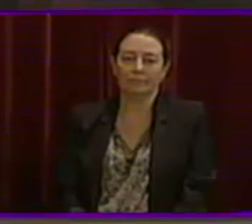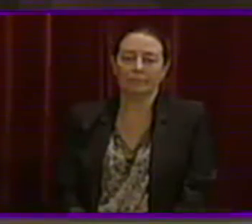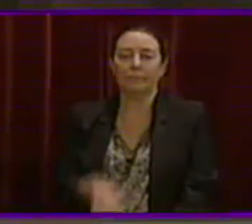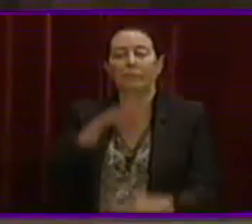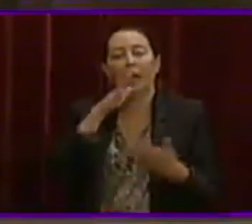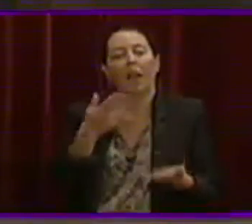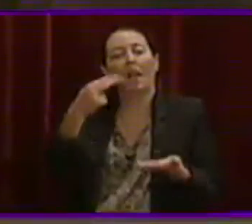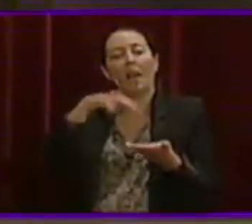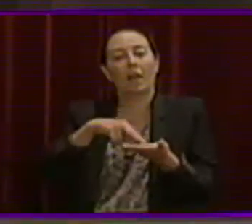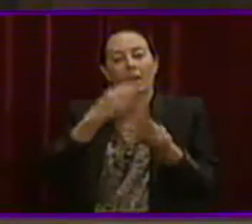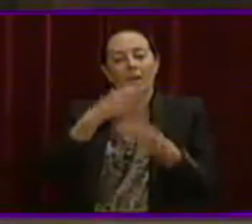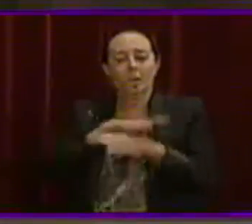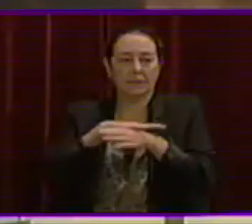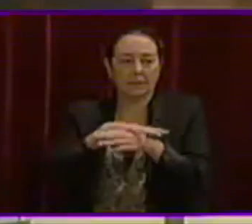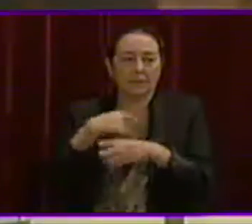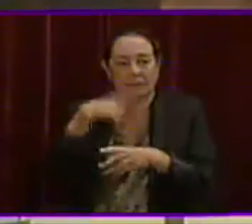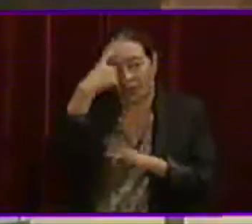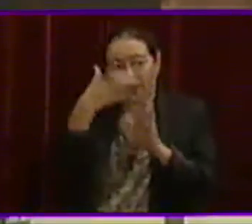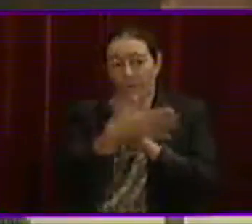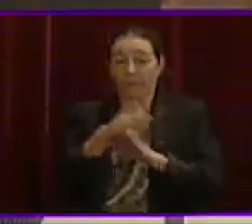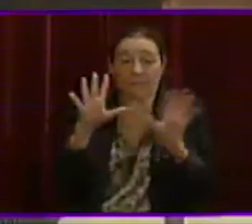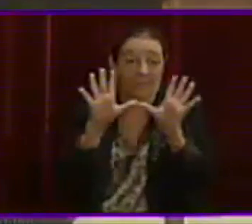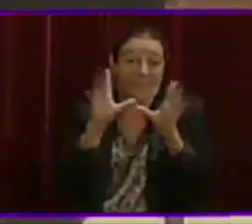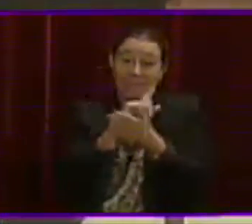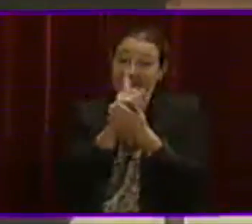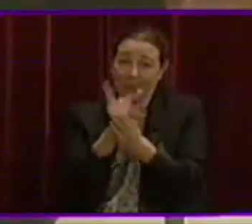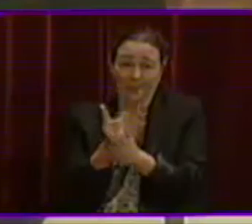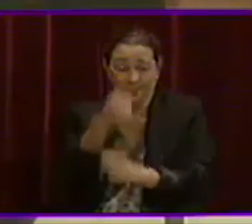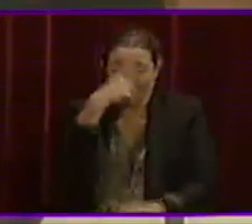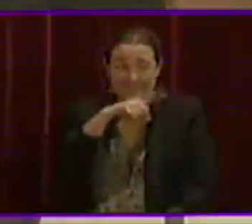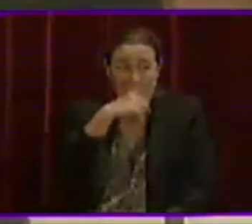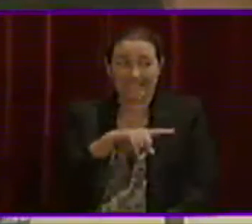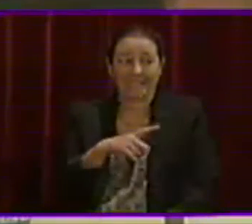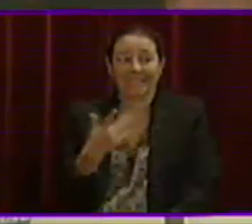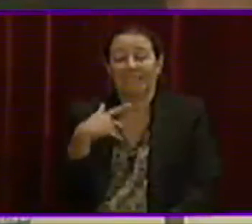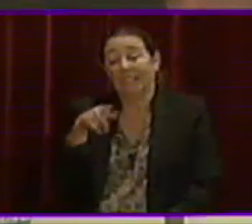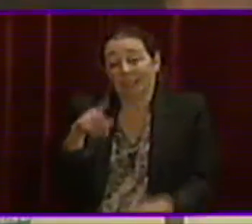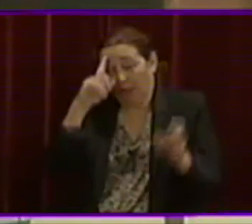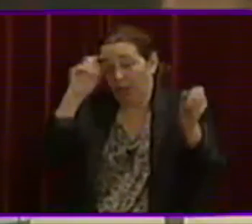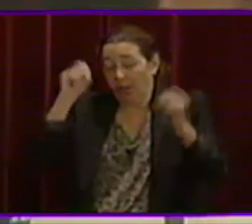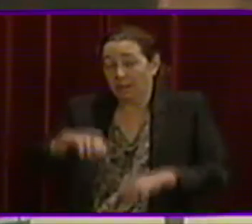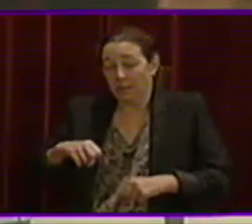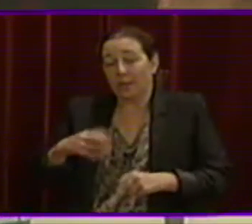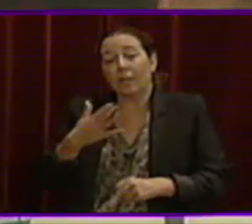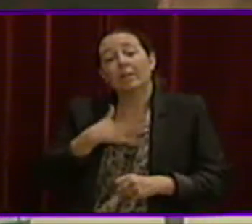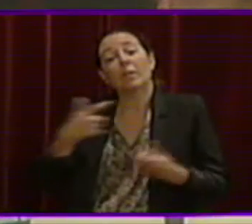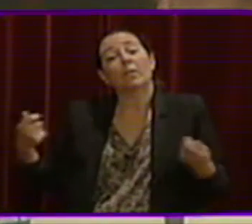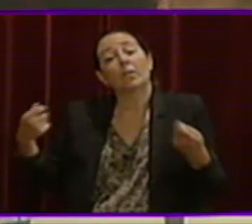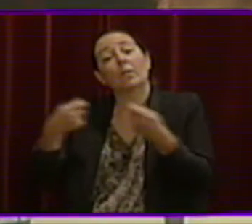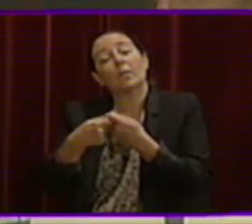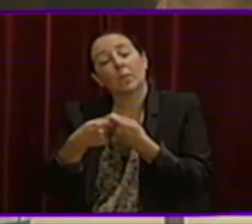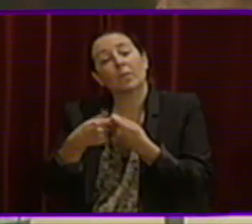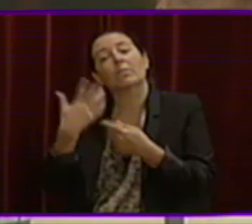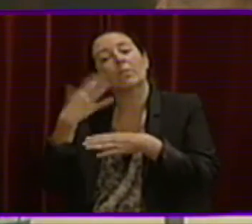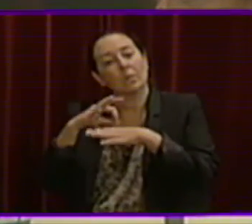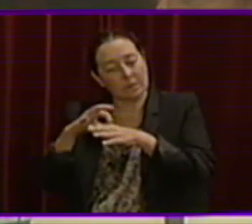Té la paraula el representant del govern. I record que només li queden 10 segons. Sí, ho sé. No, jo, evidentment, amb això ho estic d'acord. Per nosaltres, la concertada ha de ser